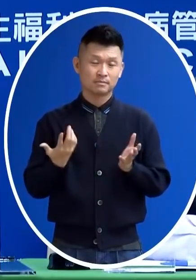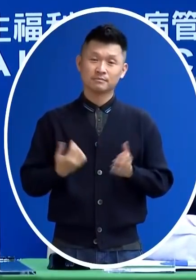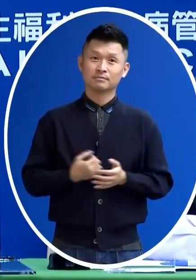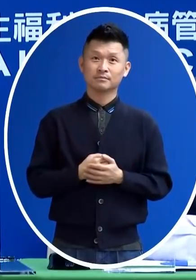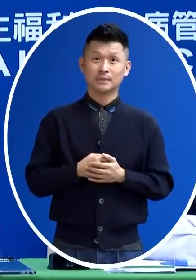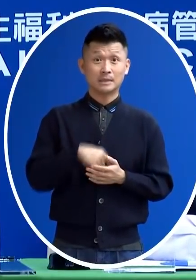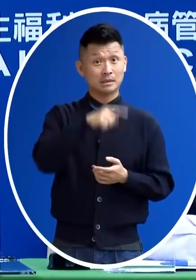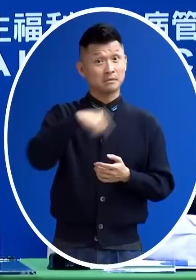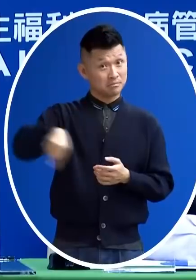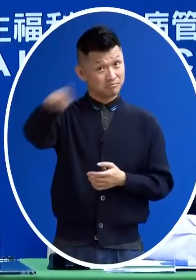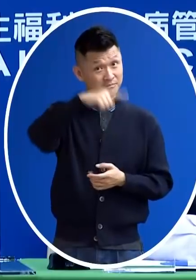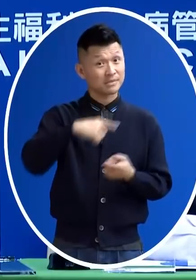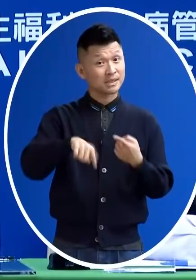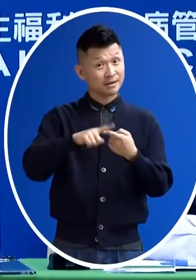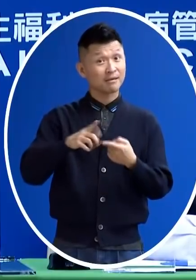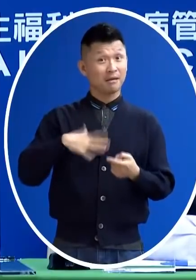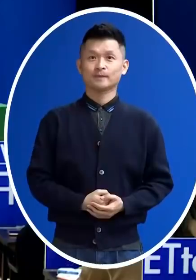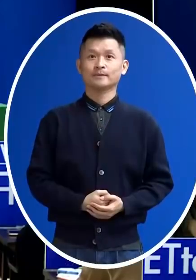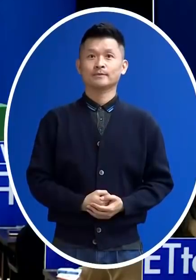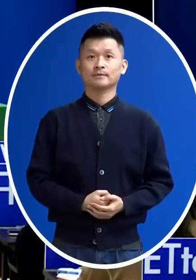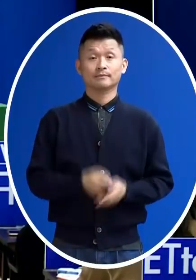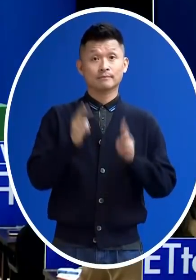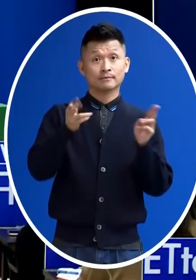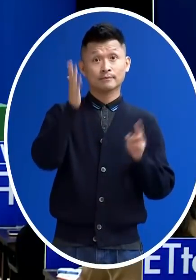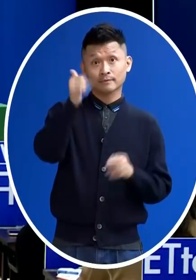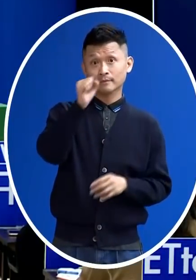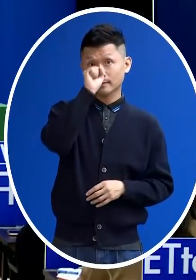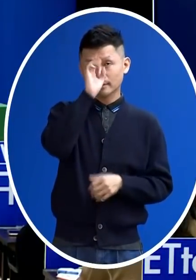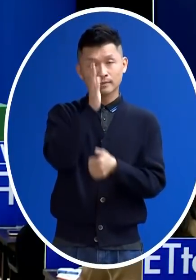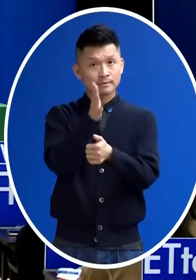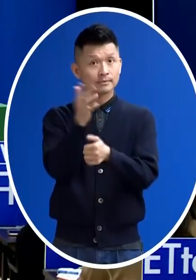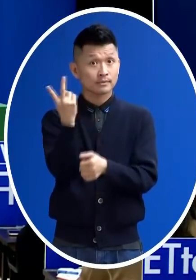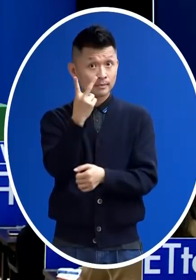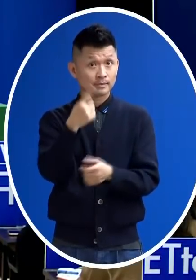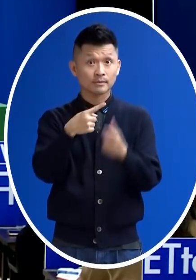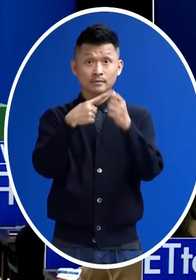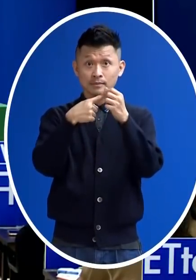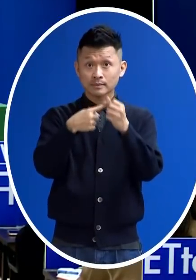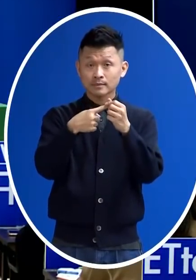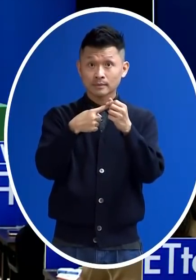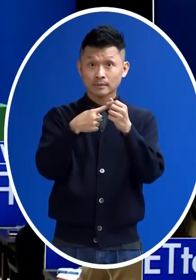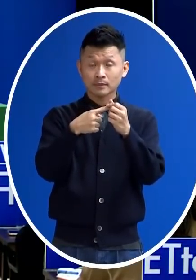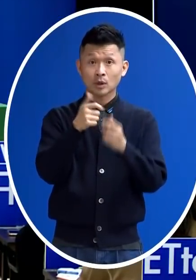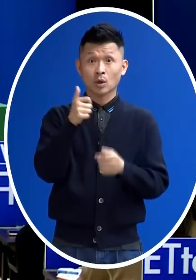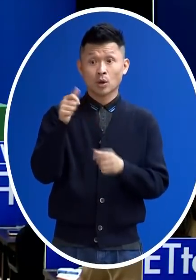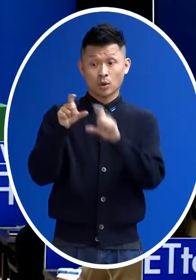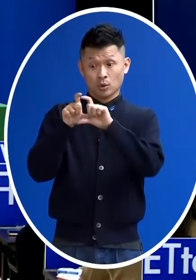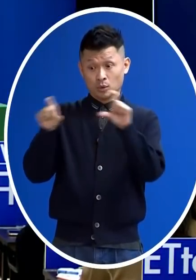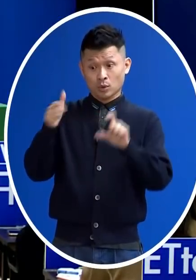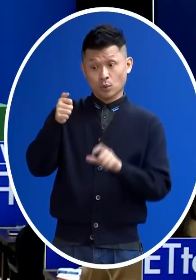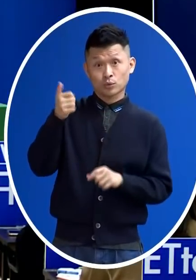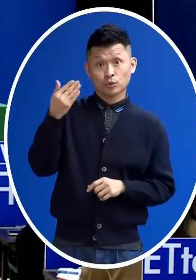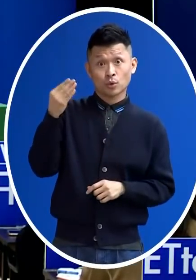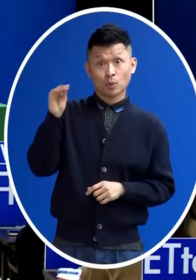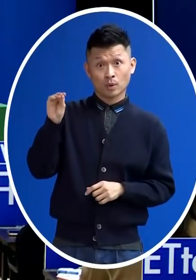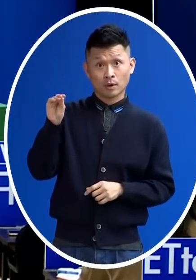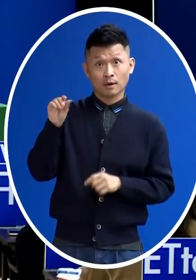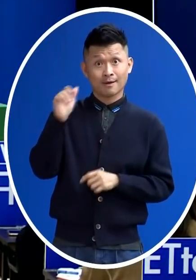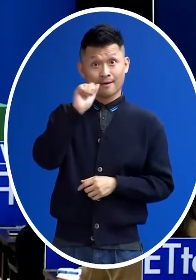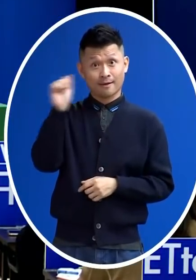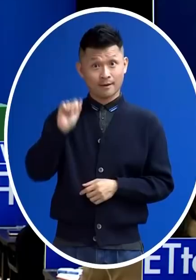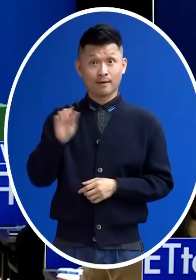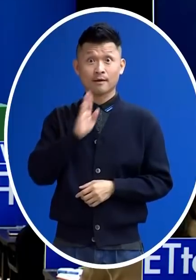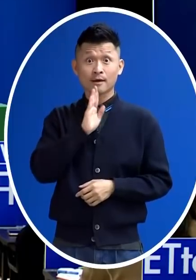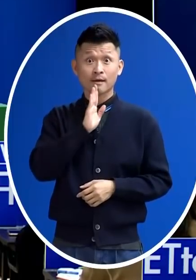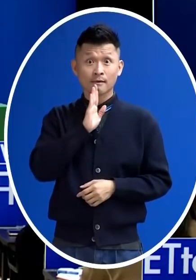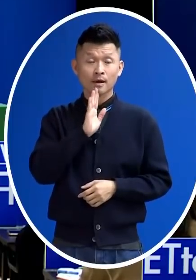應該會知道吧好 OK主管好 兩題想請教就是扣掉這59萬劑的AZ 那原本國